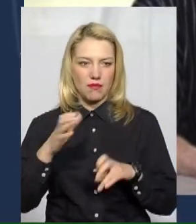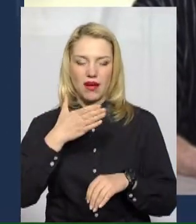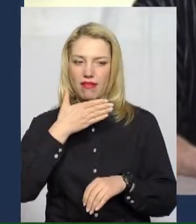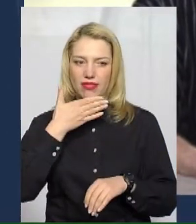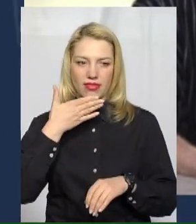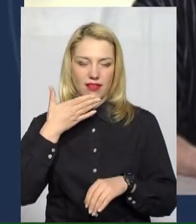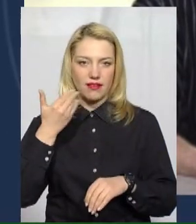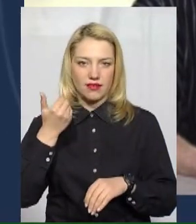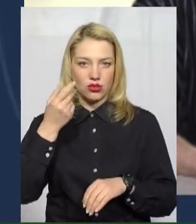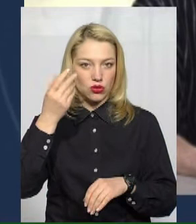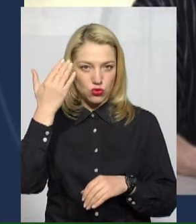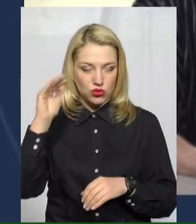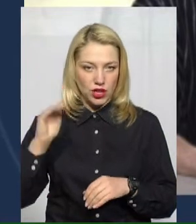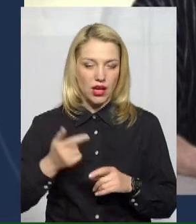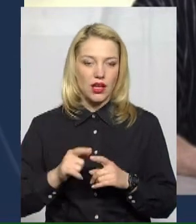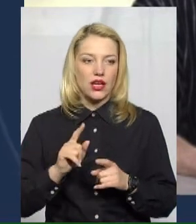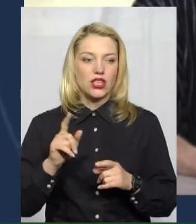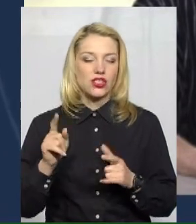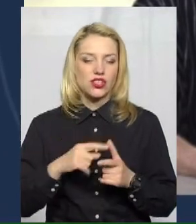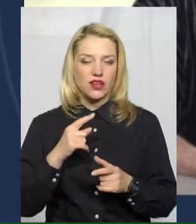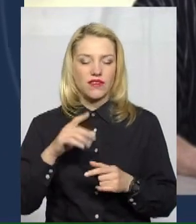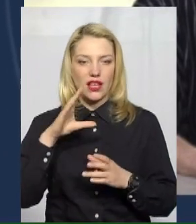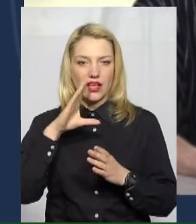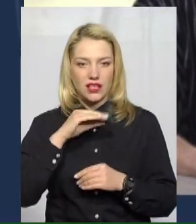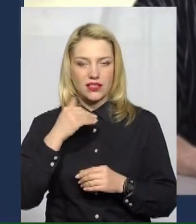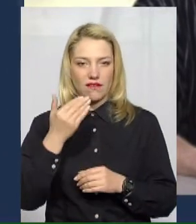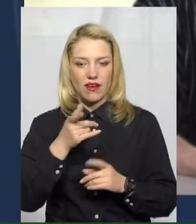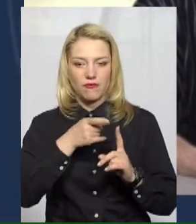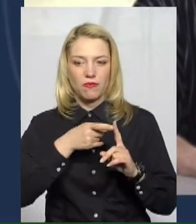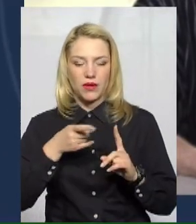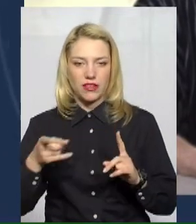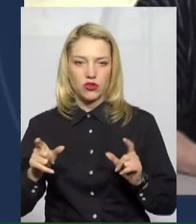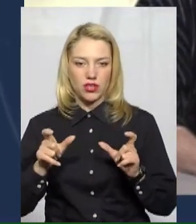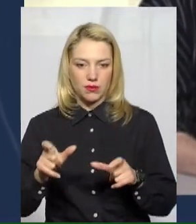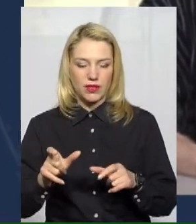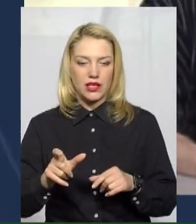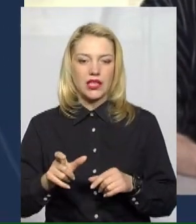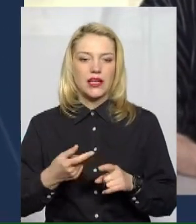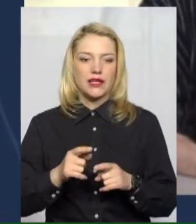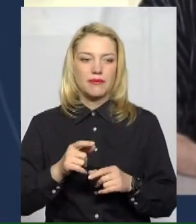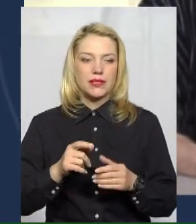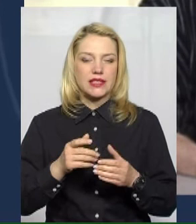в період карантину стабільно розраховуватись вашому підприємству за спожитий газ?